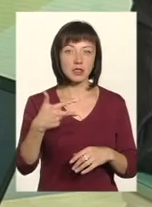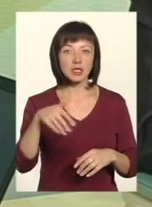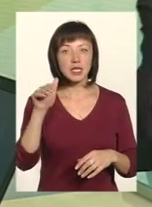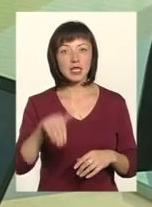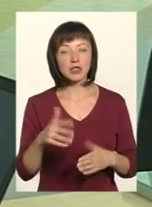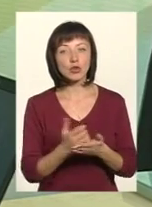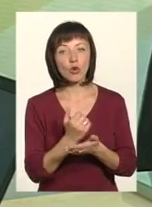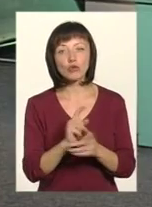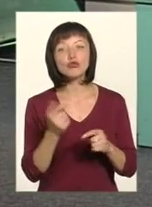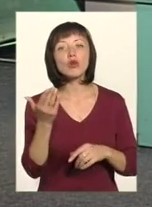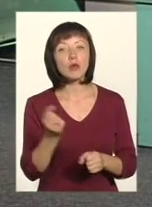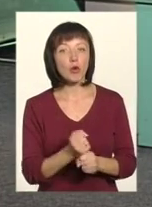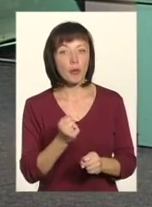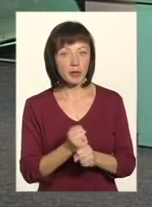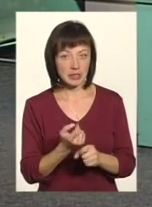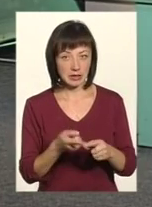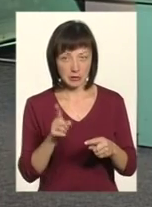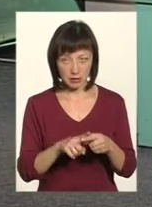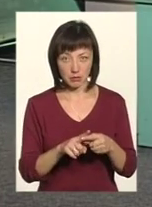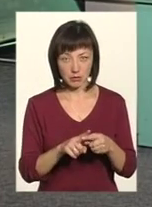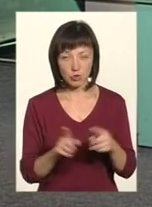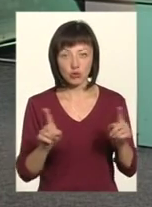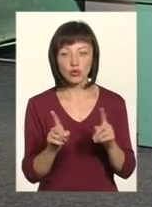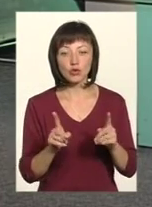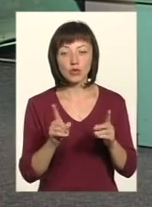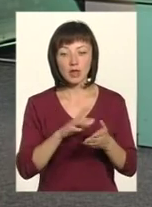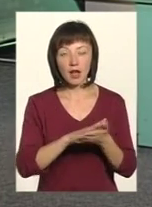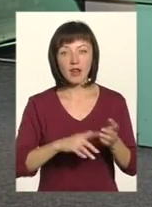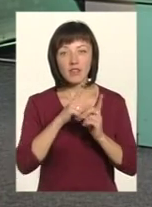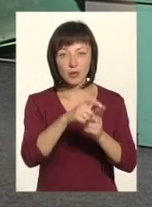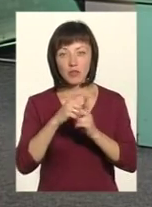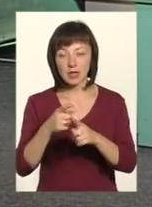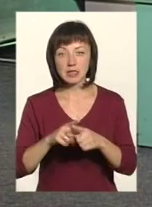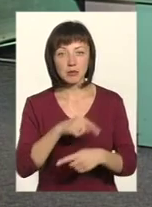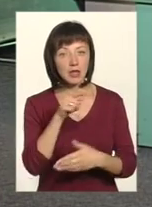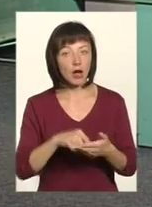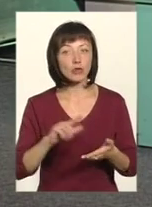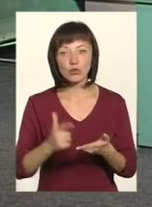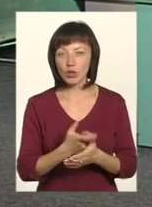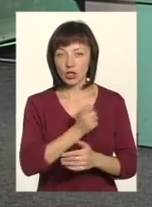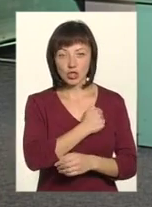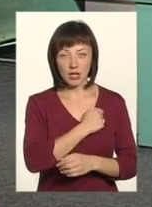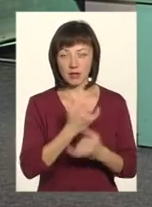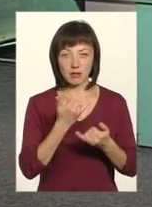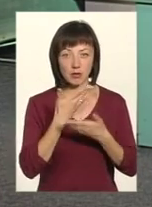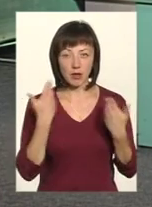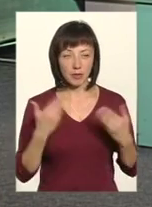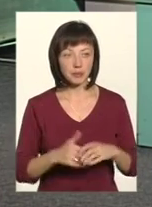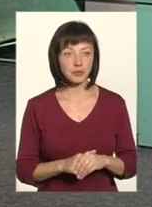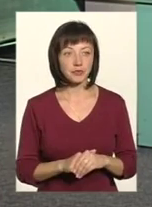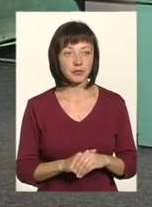тисяч доходів. Що їм робити? І що їм тоді відповідати? Відповіді на ці питання, знову ж таки, на жаль, на сьогоднішній день немає.